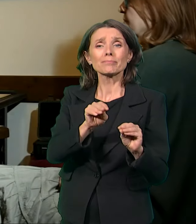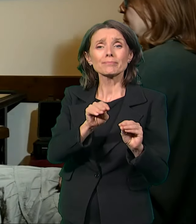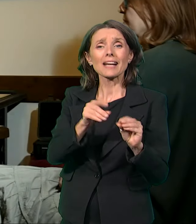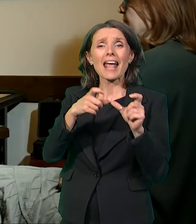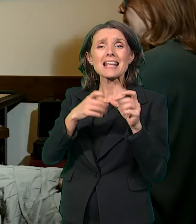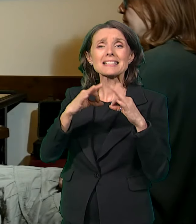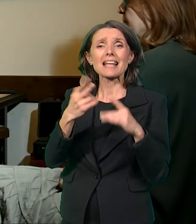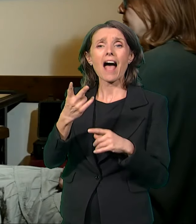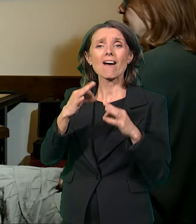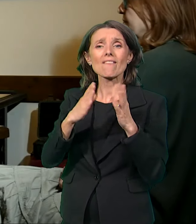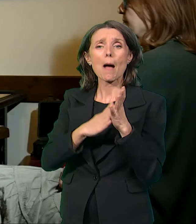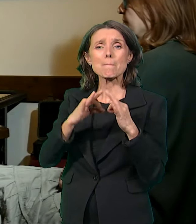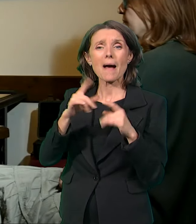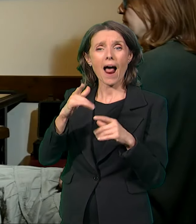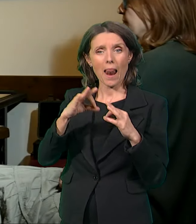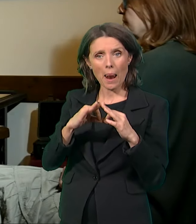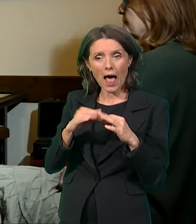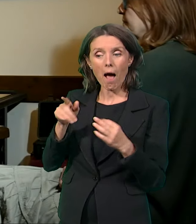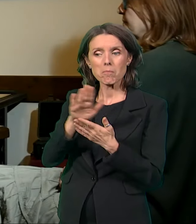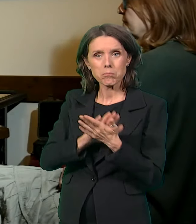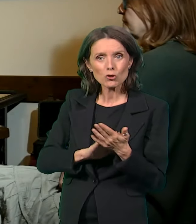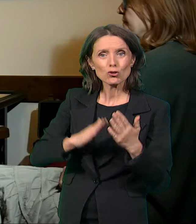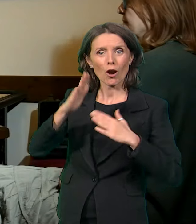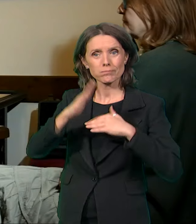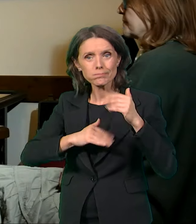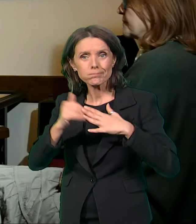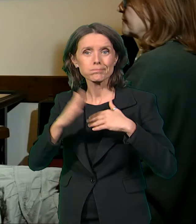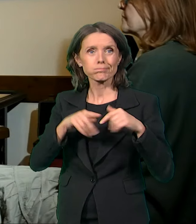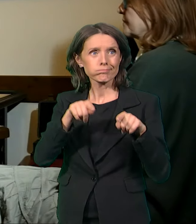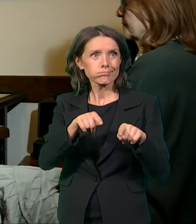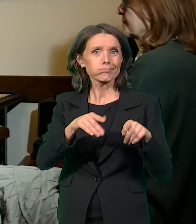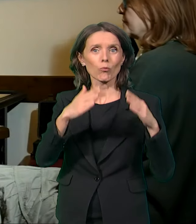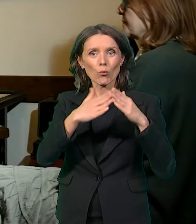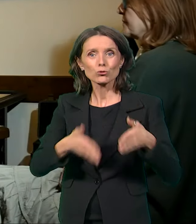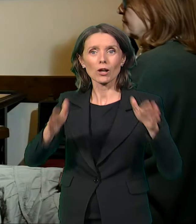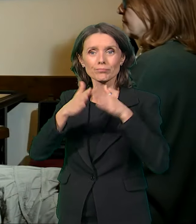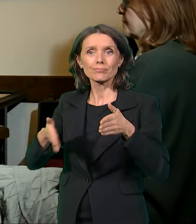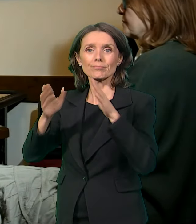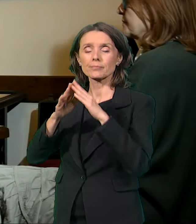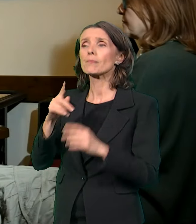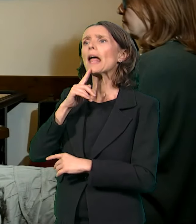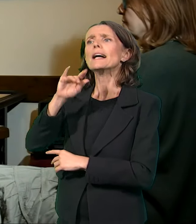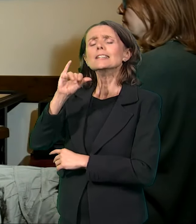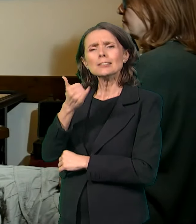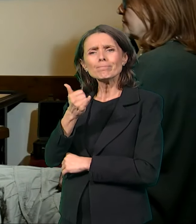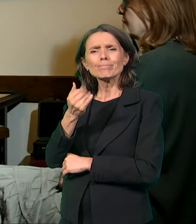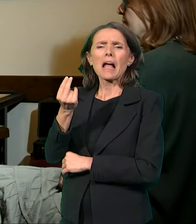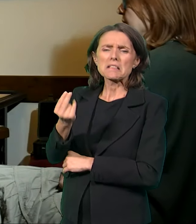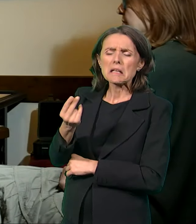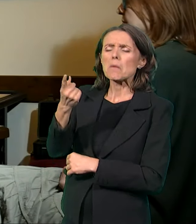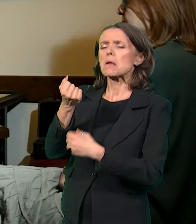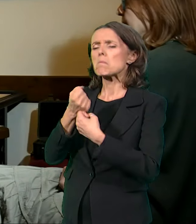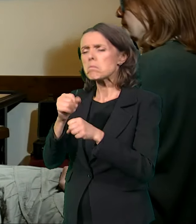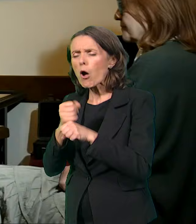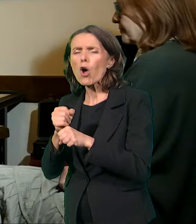Znate, iz Srbije, iz Bosne, iz Hercegovine, ajde, nekako se stalno našeljavali